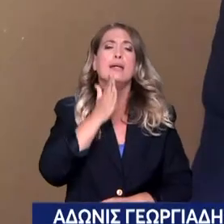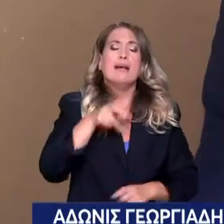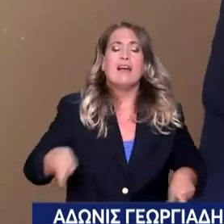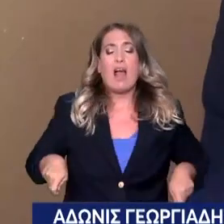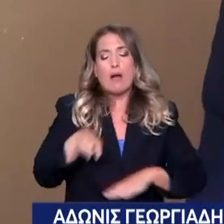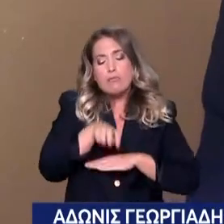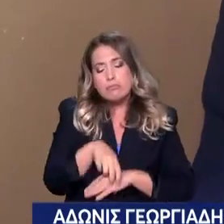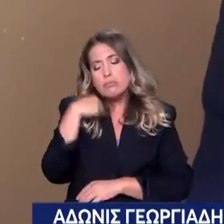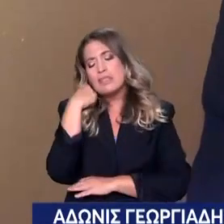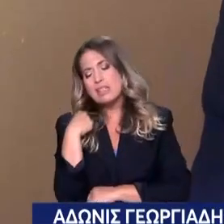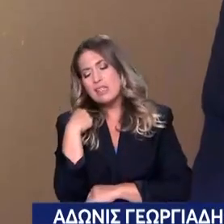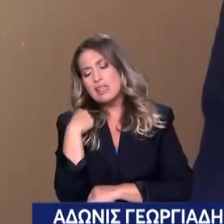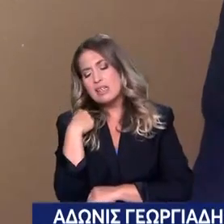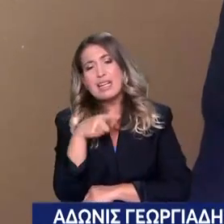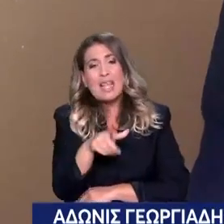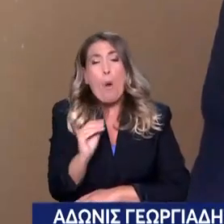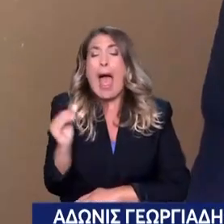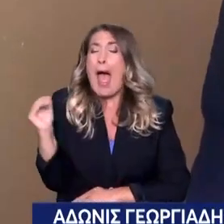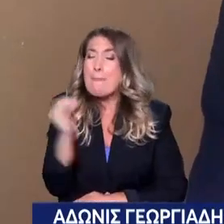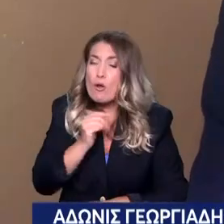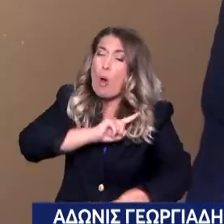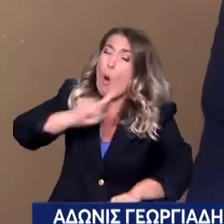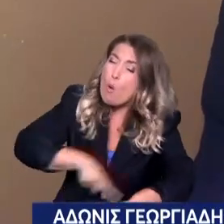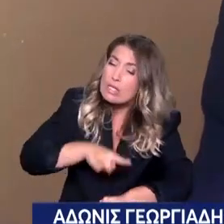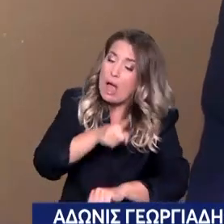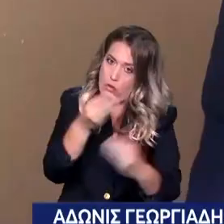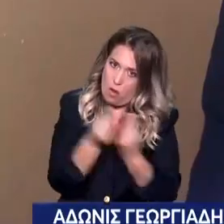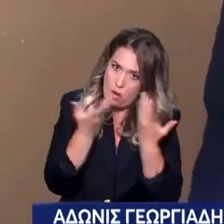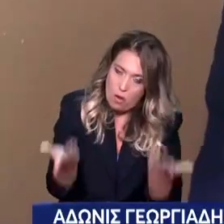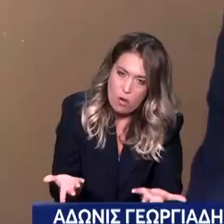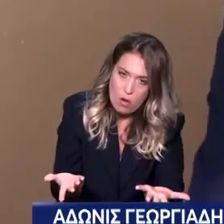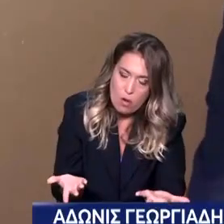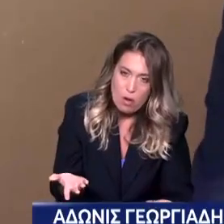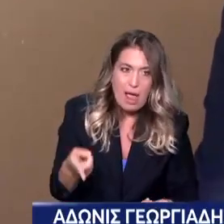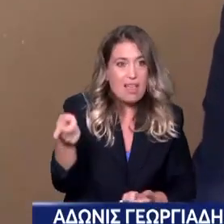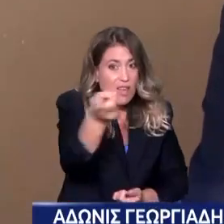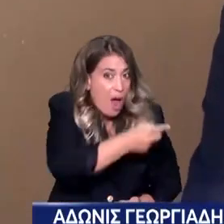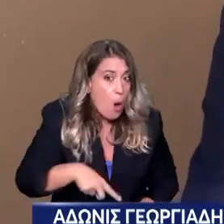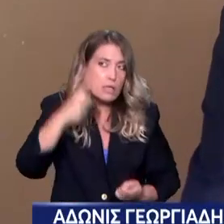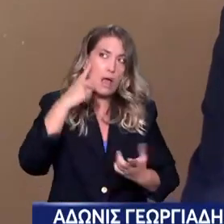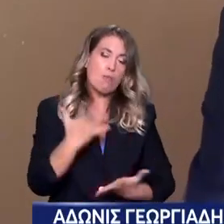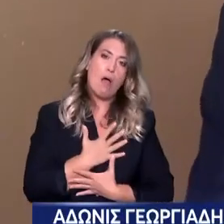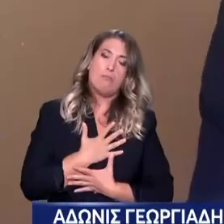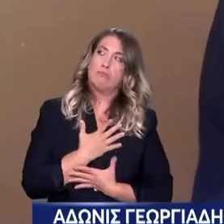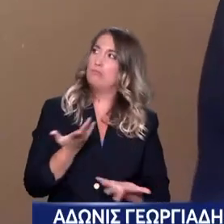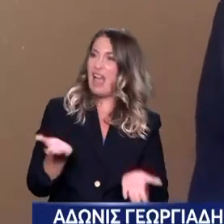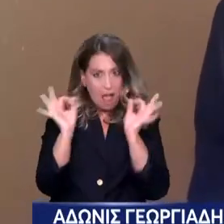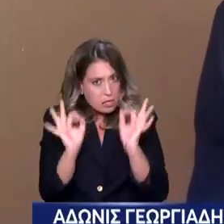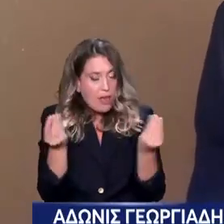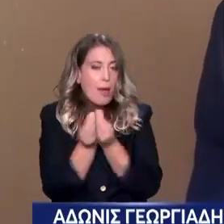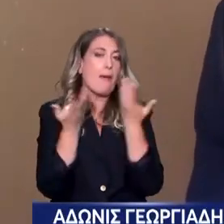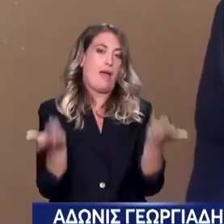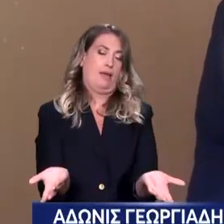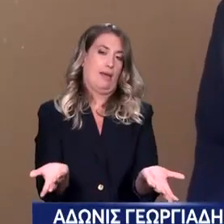καρότσι στο τμήμα των επιγόντων για ώρες μπορεί να ακούει όλα αυτά που λέμε και να οργίζεται. Θα σας πω γιατί εσύ δεν